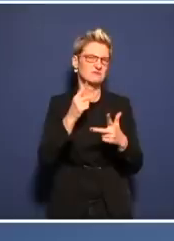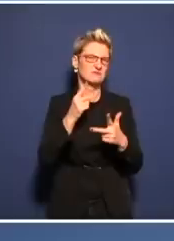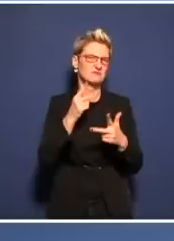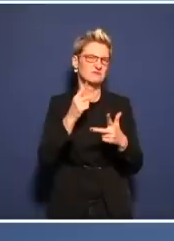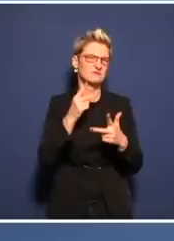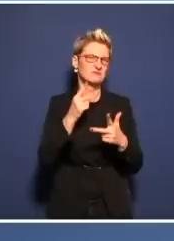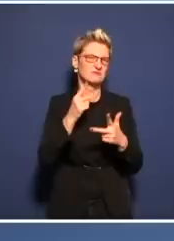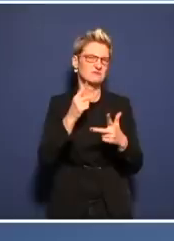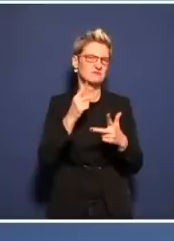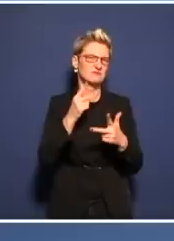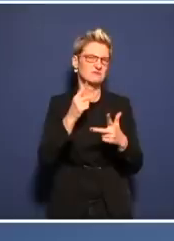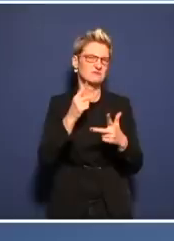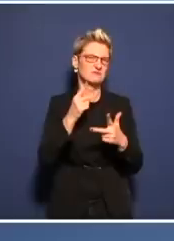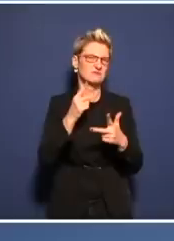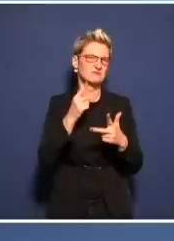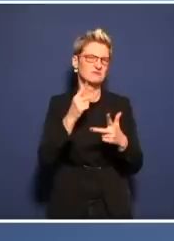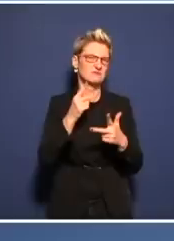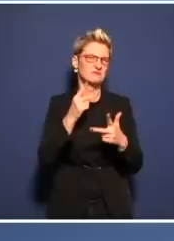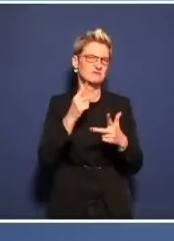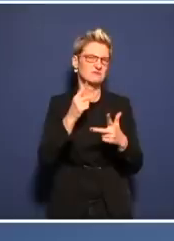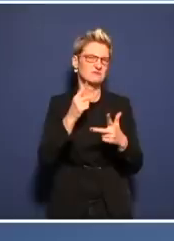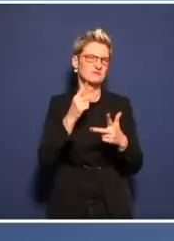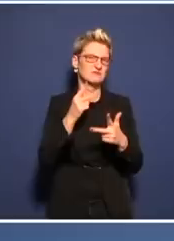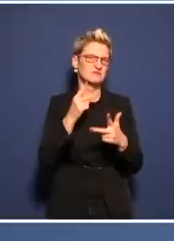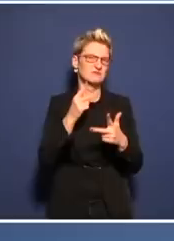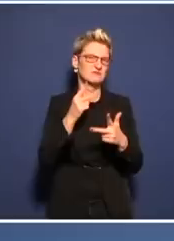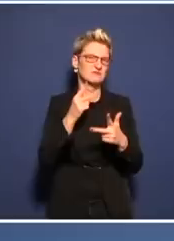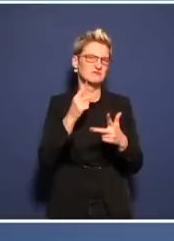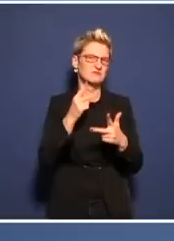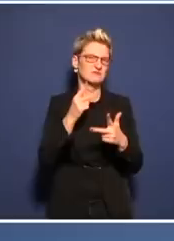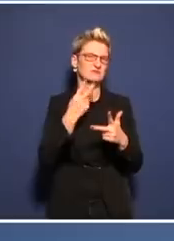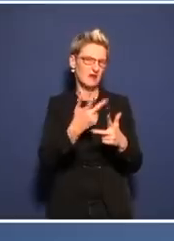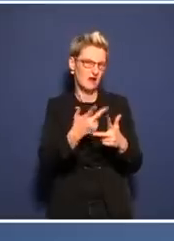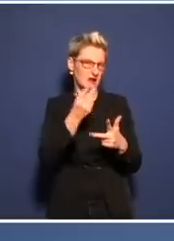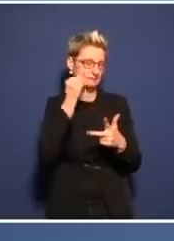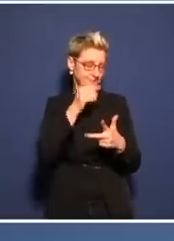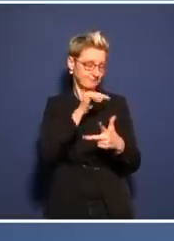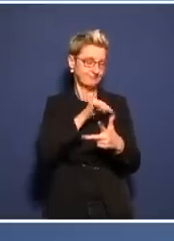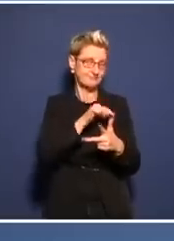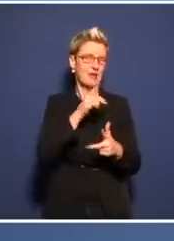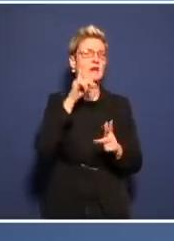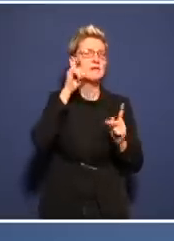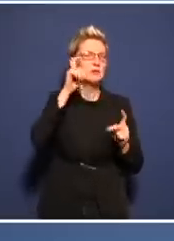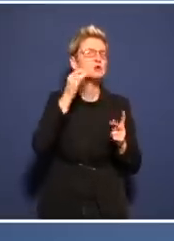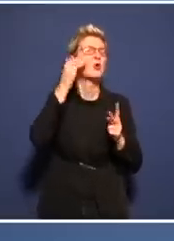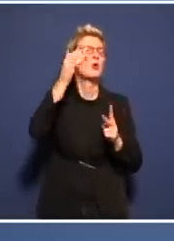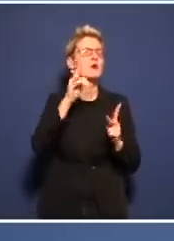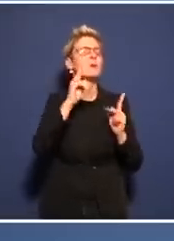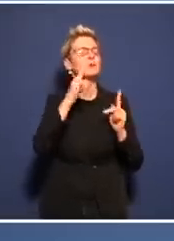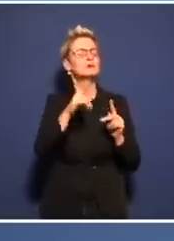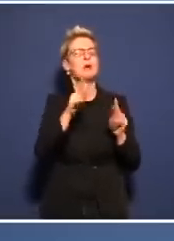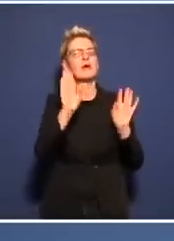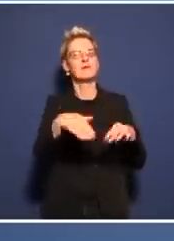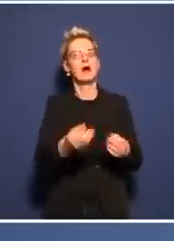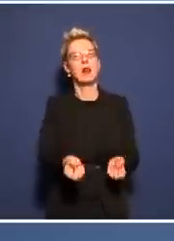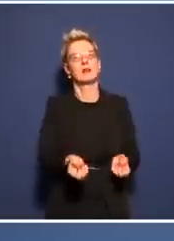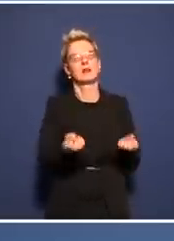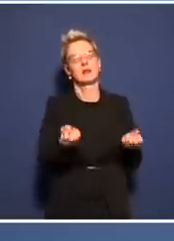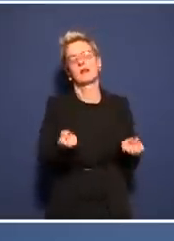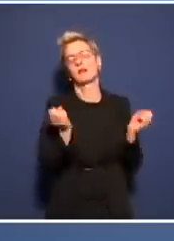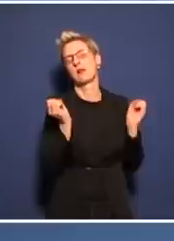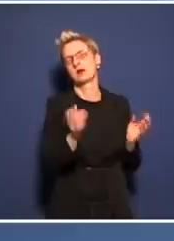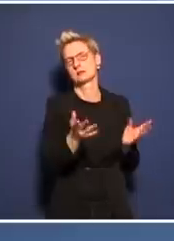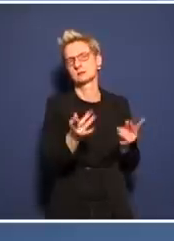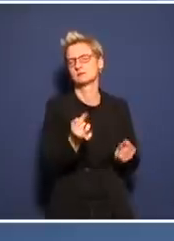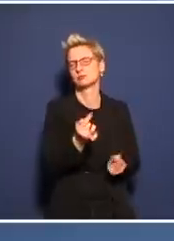Null-Covid-Strategen, die glauben, man könne das Virus ausrotten. Wir wissen nicht, ob wir uns das schon leisten können. Das Zweite eben